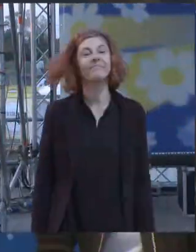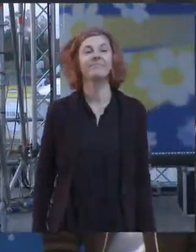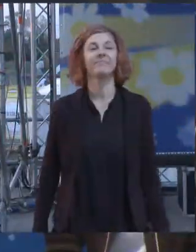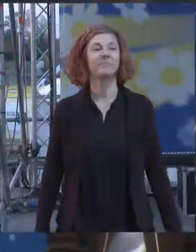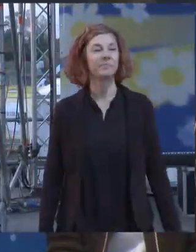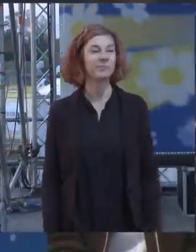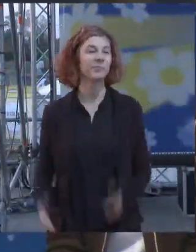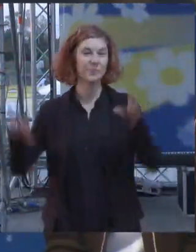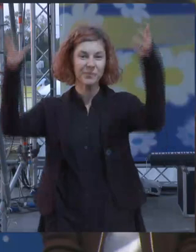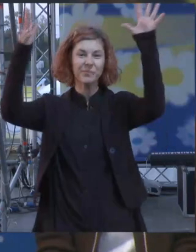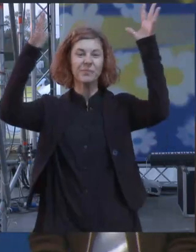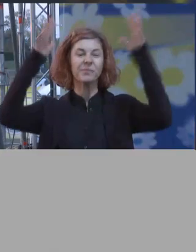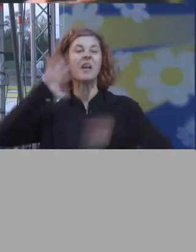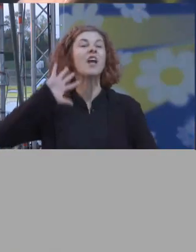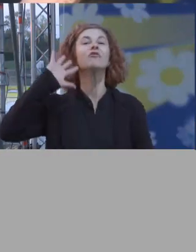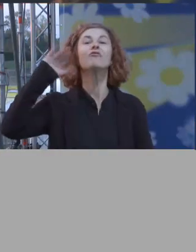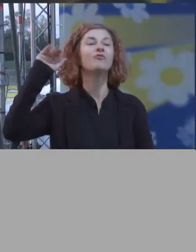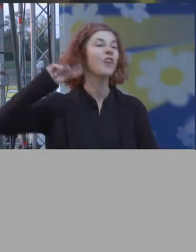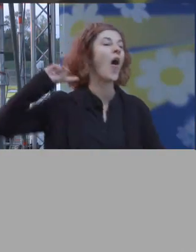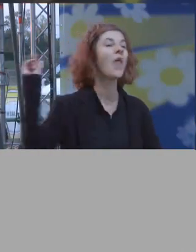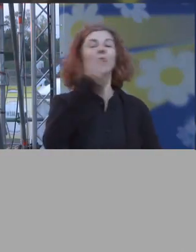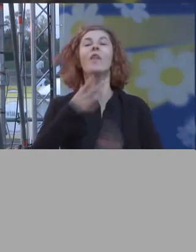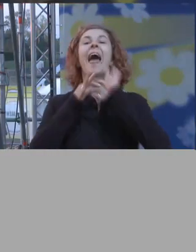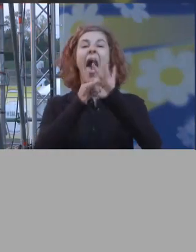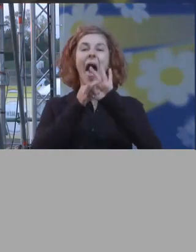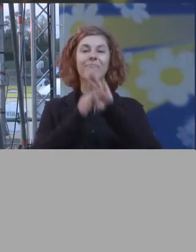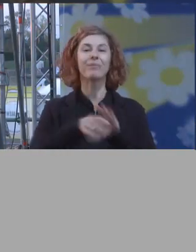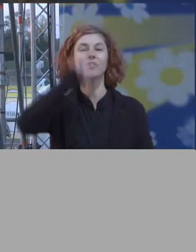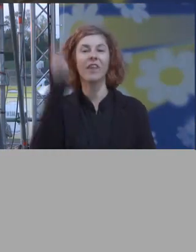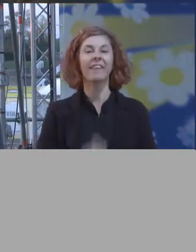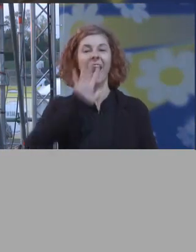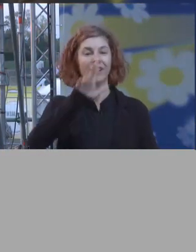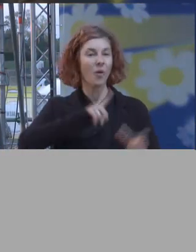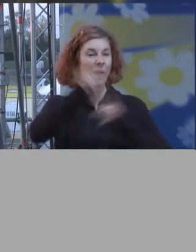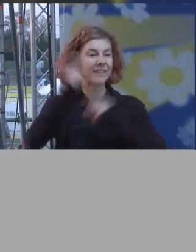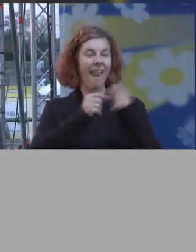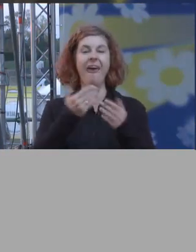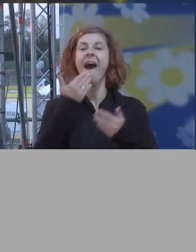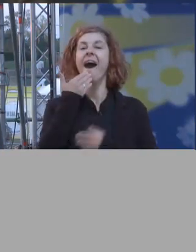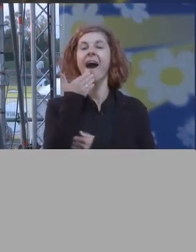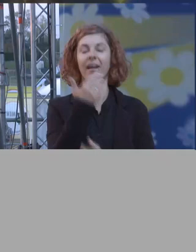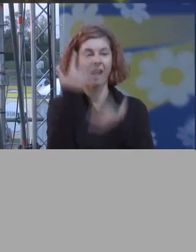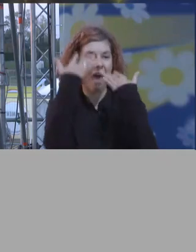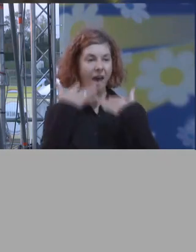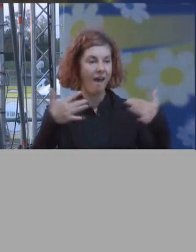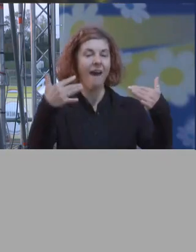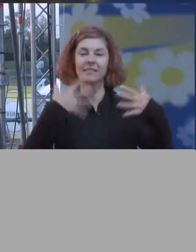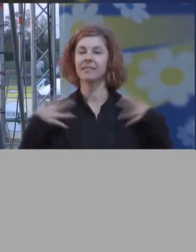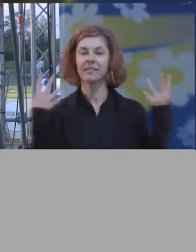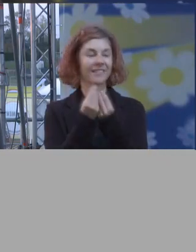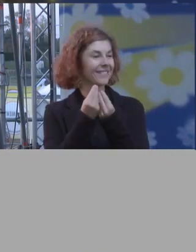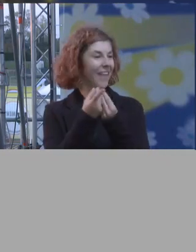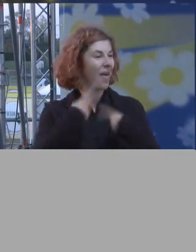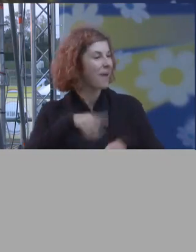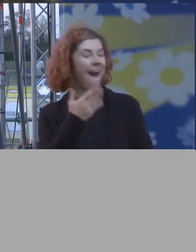ciao a tutti amici di Italia 5 Stelle grazie per essere qui insieme a noi grazie